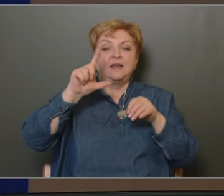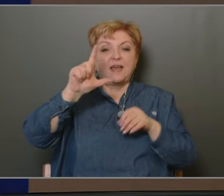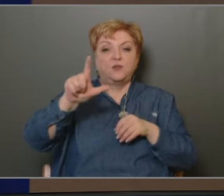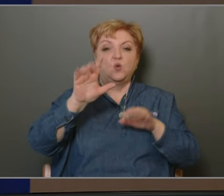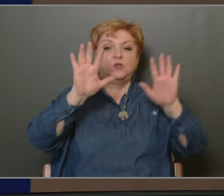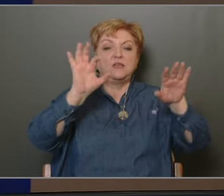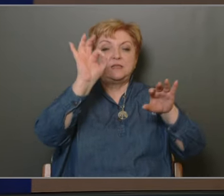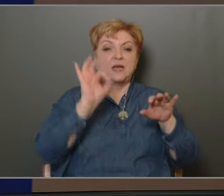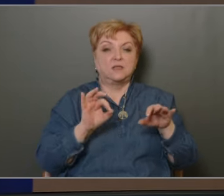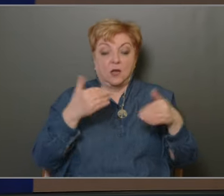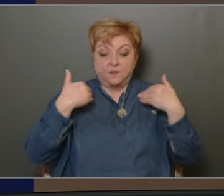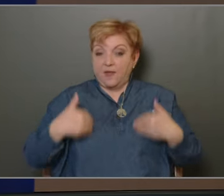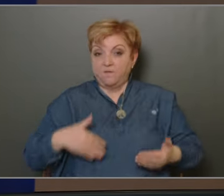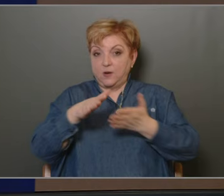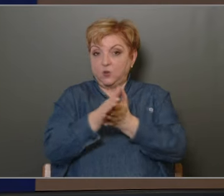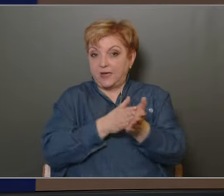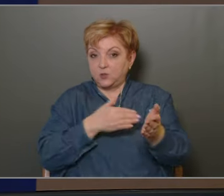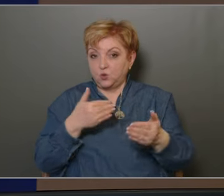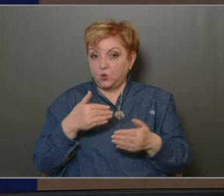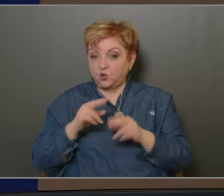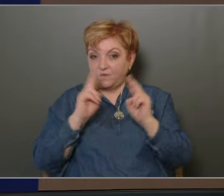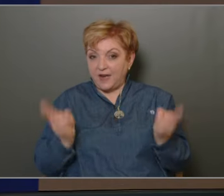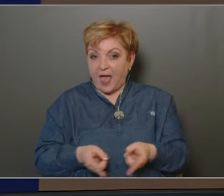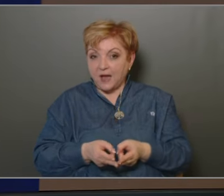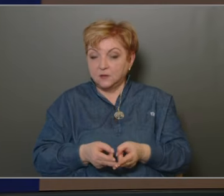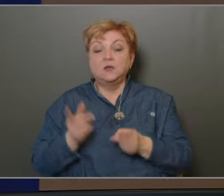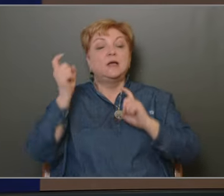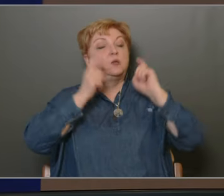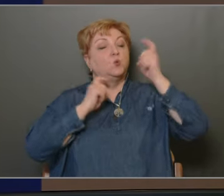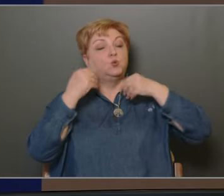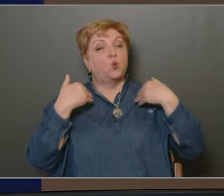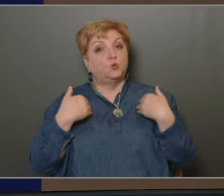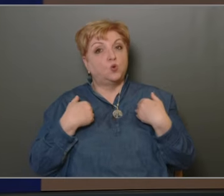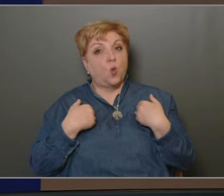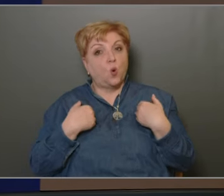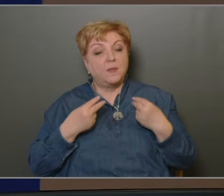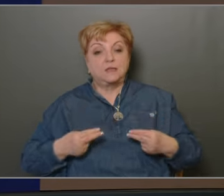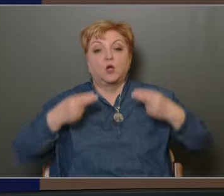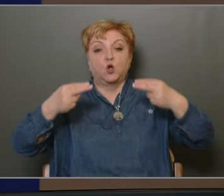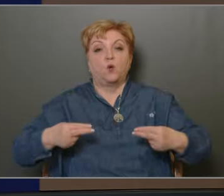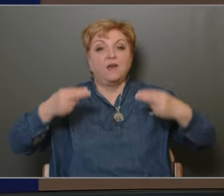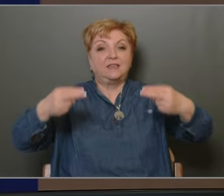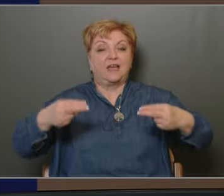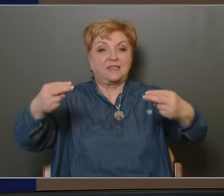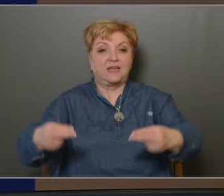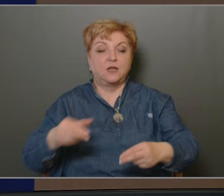százalék. Tehát nem velünk kezdődött a világ, tehát én úgy gondolom, hogy ez egy következetes